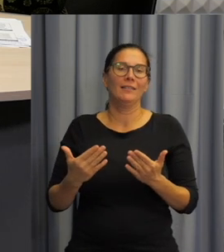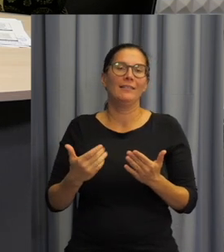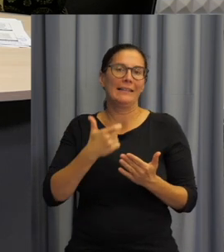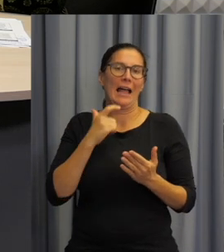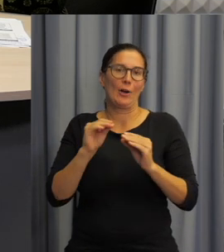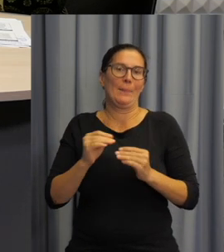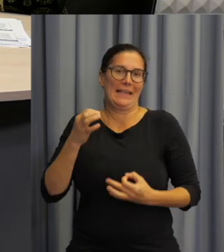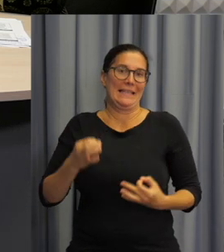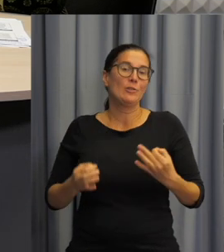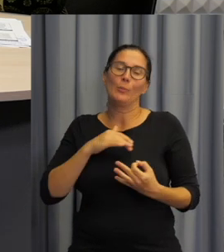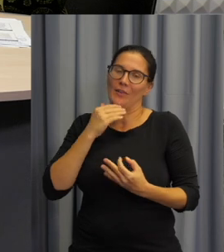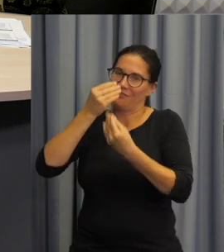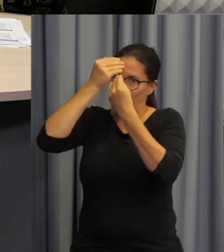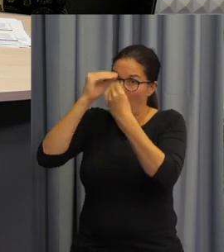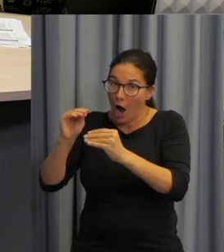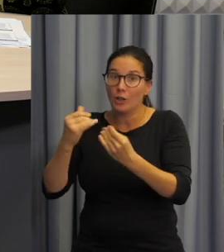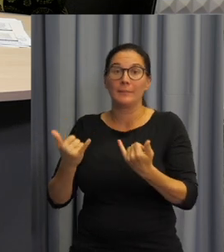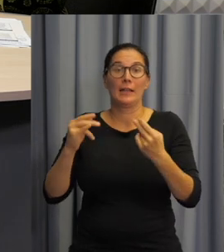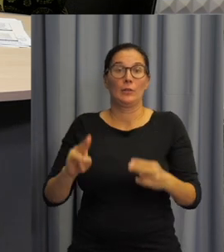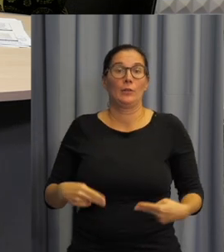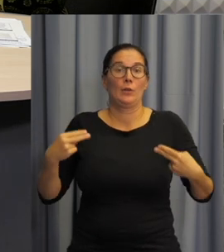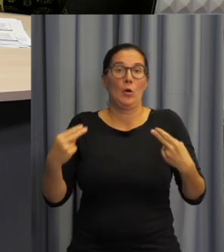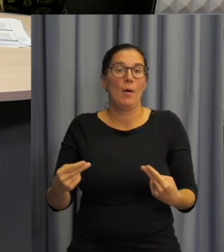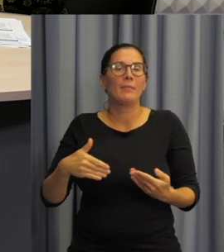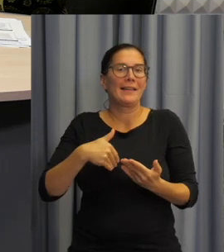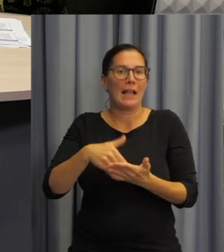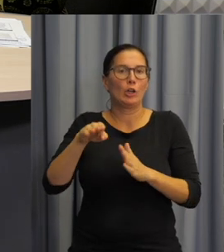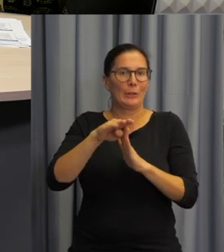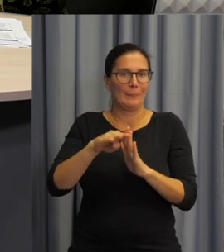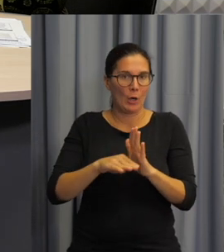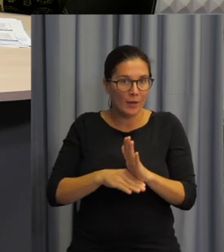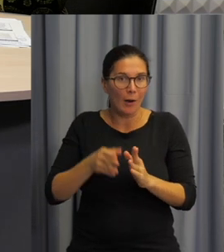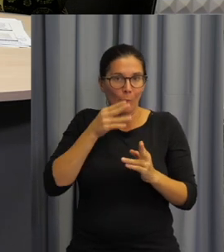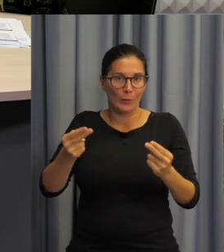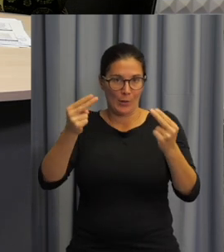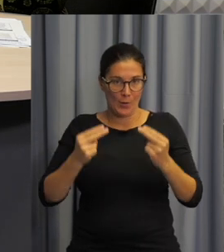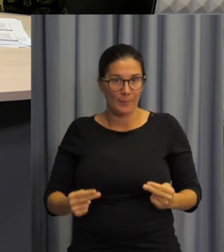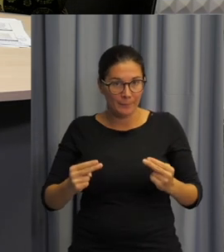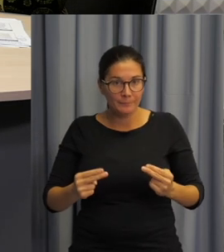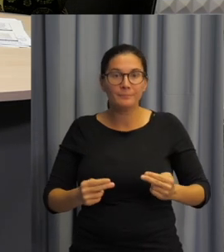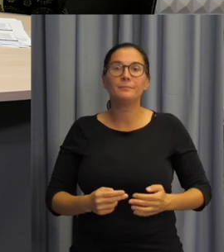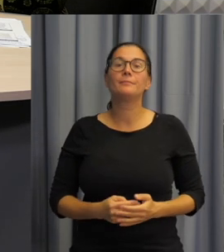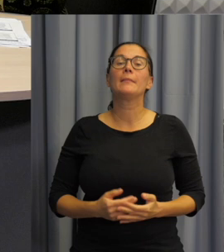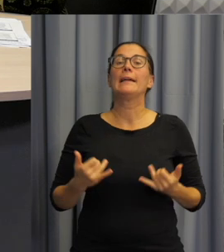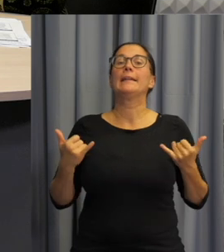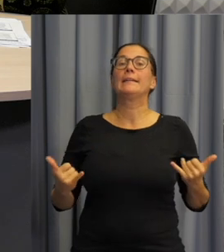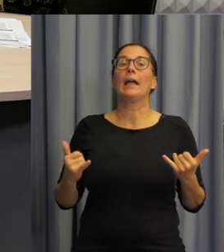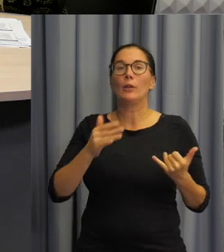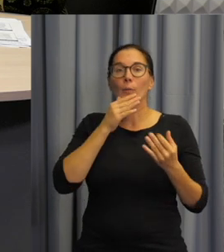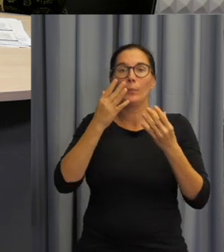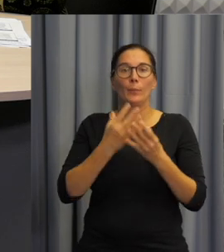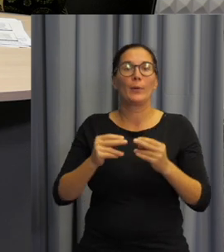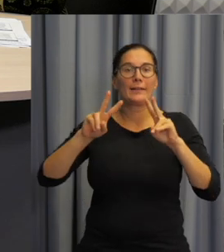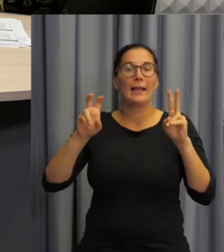si ji. A pojďme teď postoupit v boru našeho programu dál. Budeme se teď věnovat